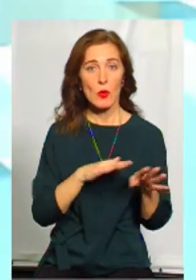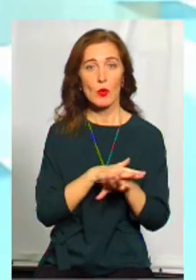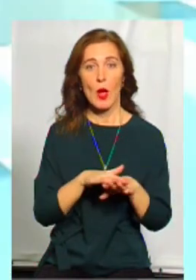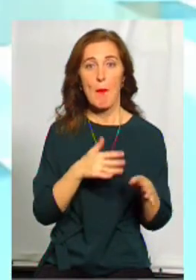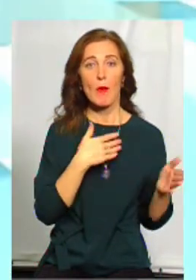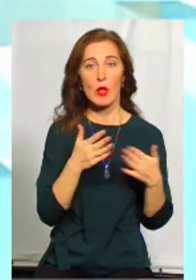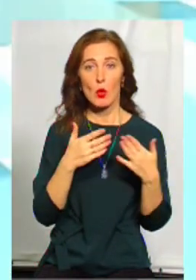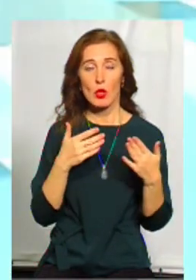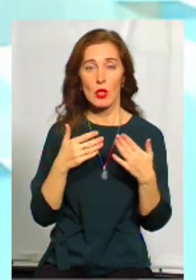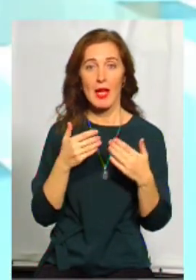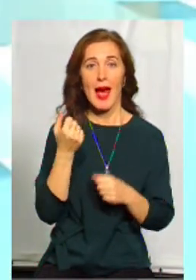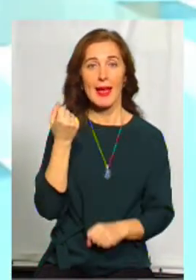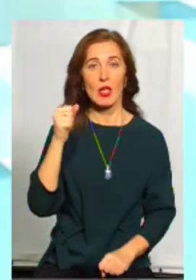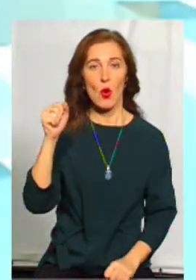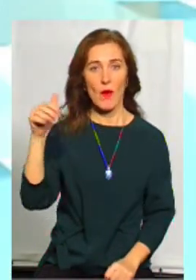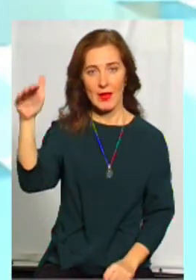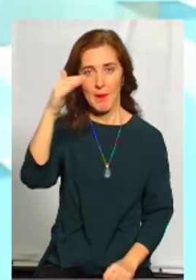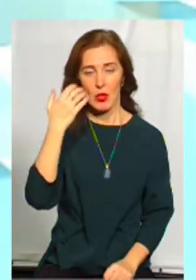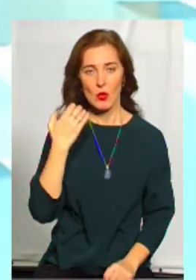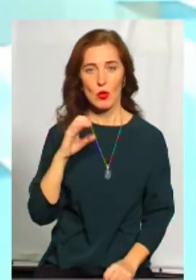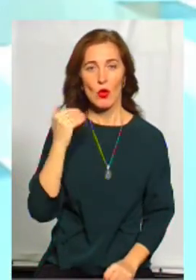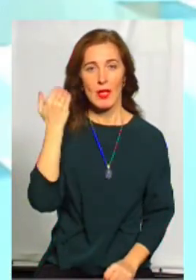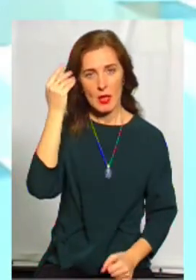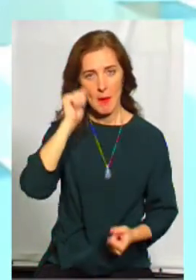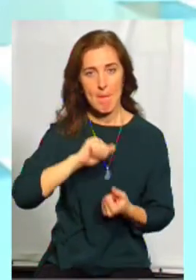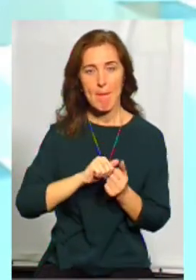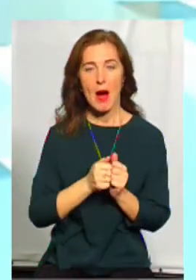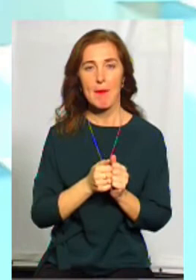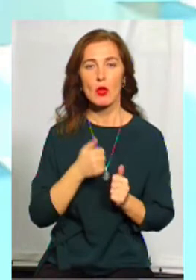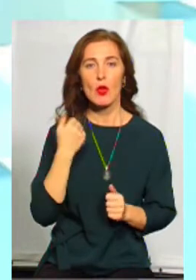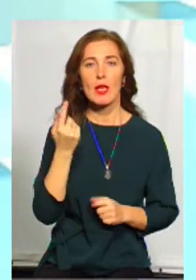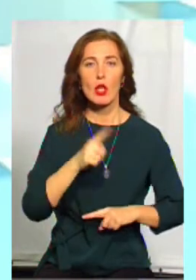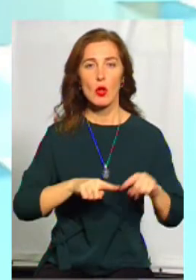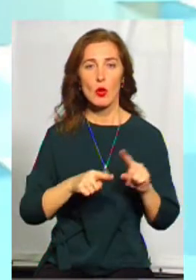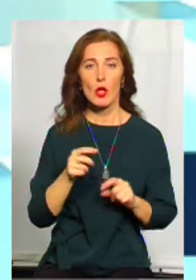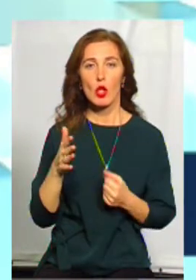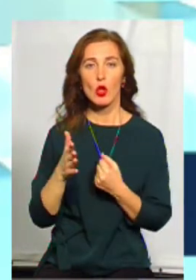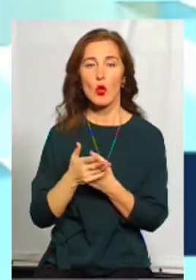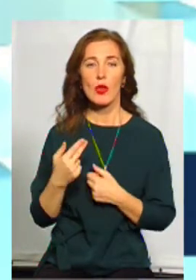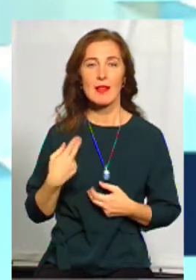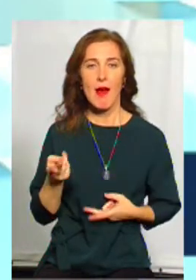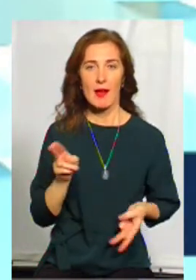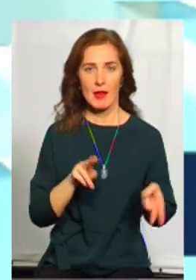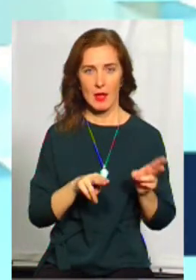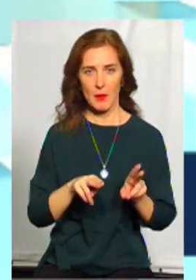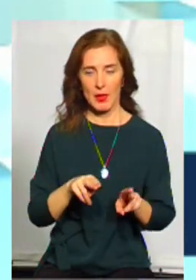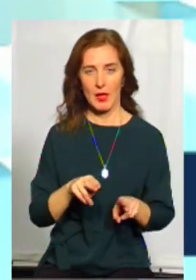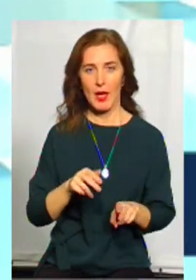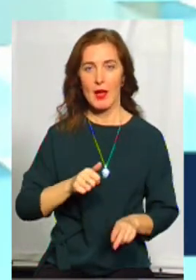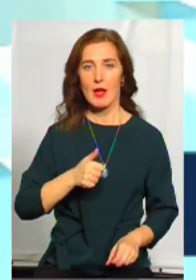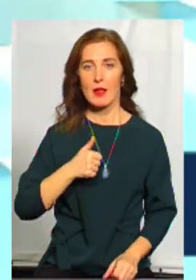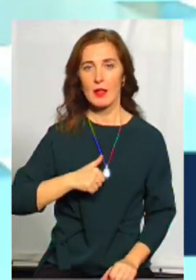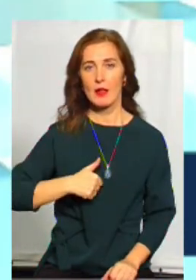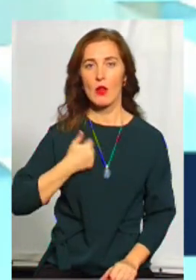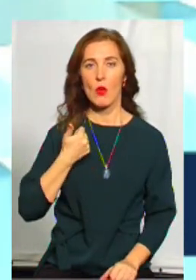по відношенню до героїв Небесної Сотні, до їхньої пам'яті, до їхніх родин, до загиблих героїв на російсько-українській